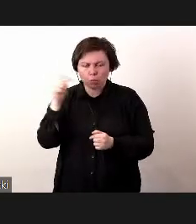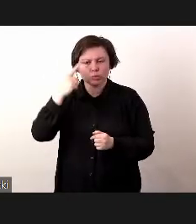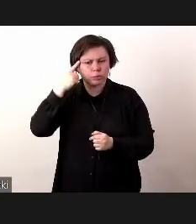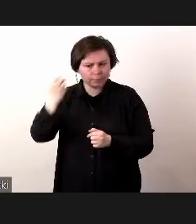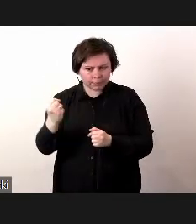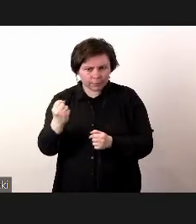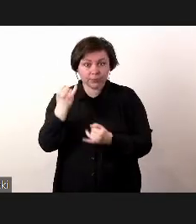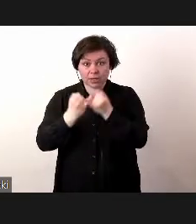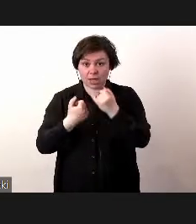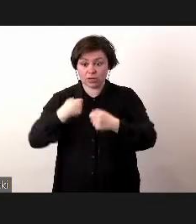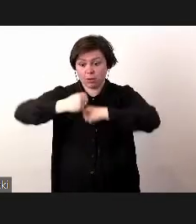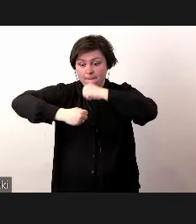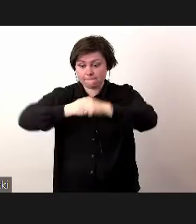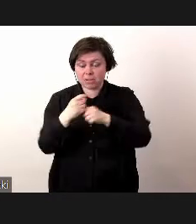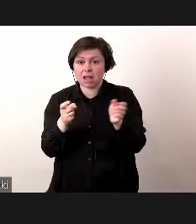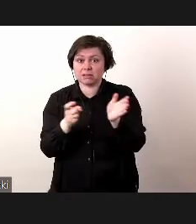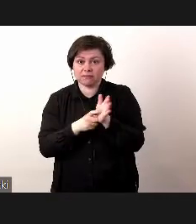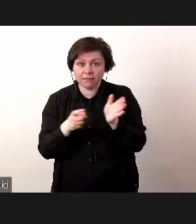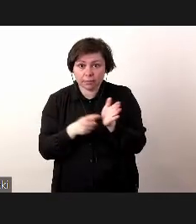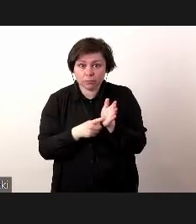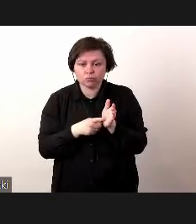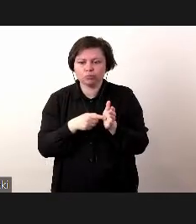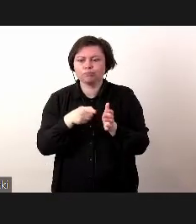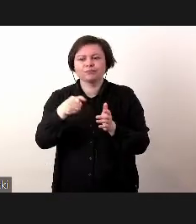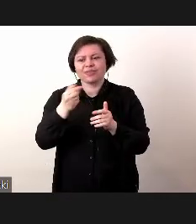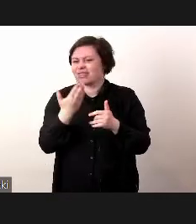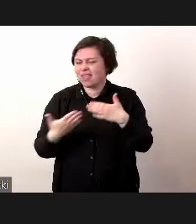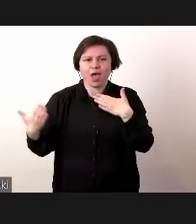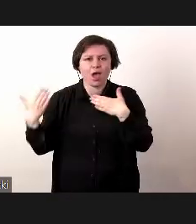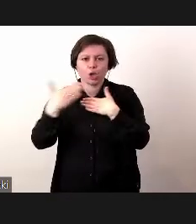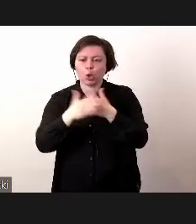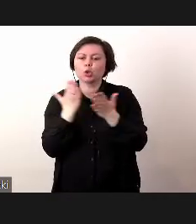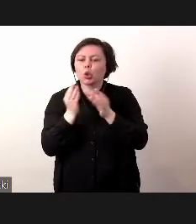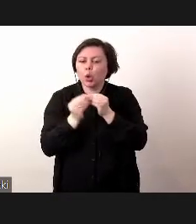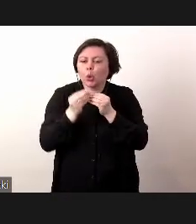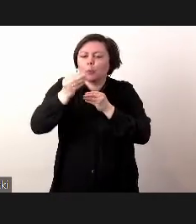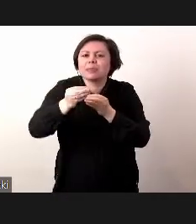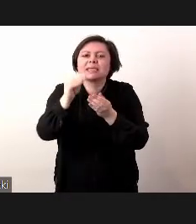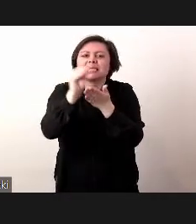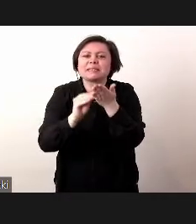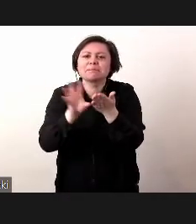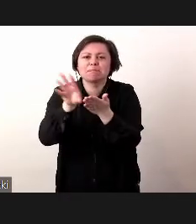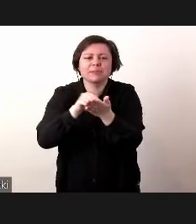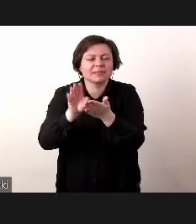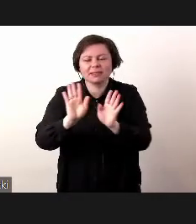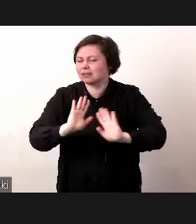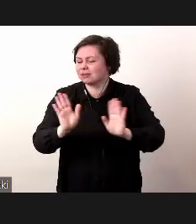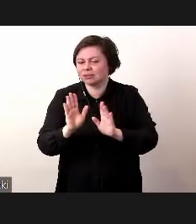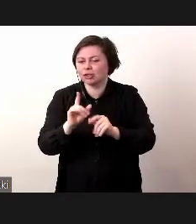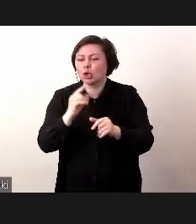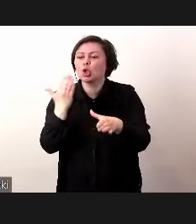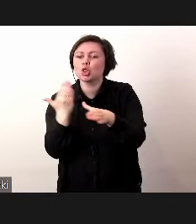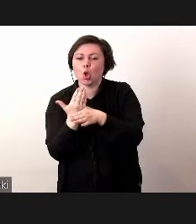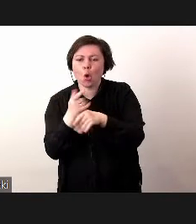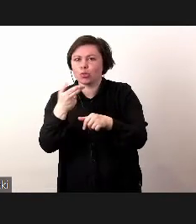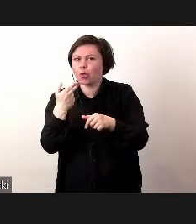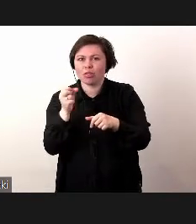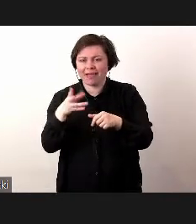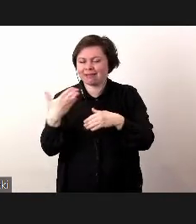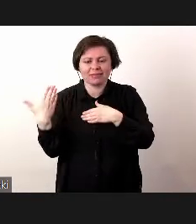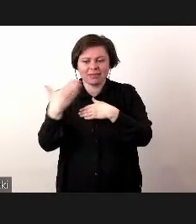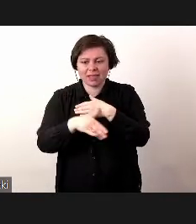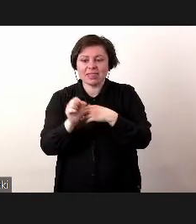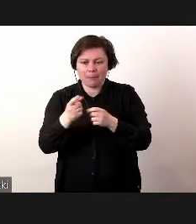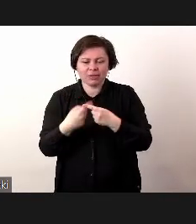pamiętać, że jeżeli pracujemy z wymaganiami, to one się nie kończą na etapie ich spisania w formie dokumentu i to tak będzie